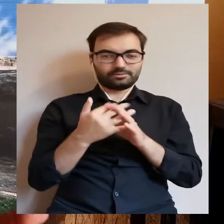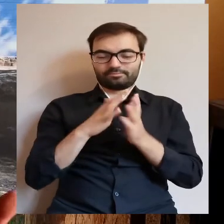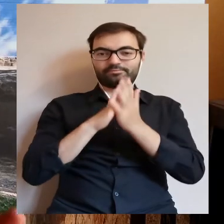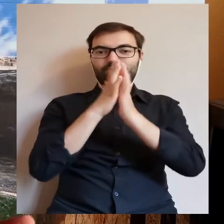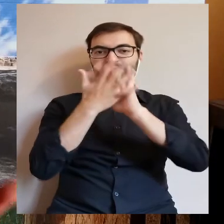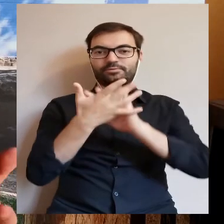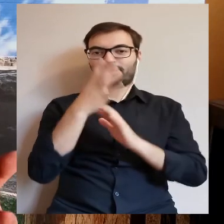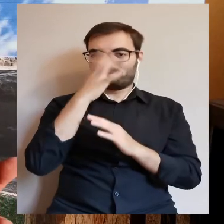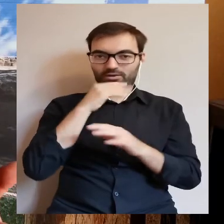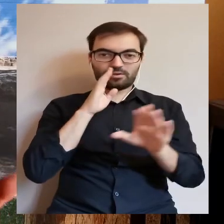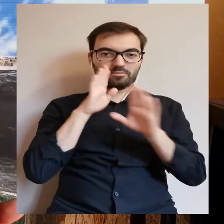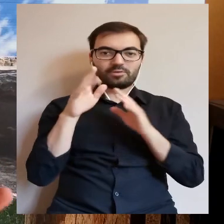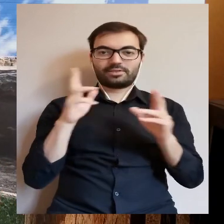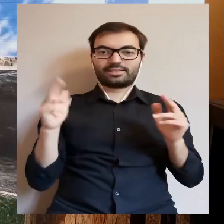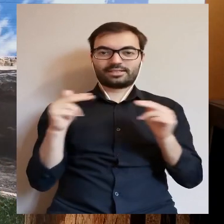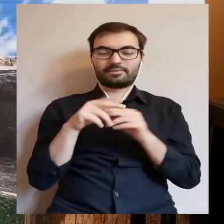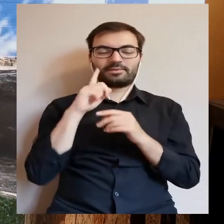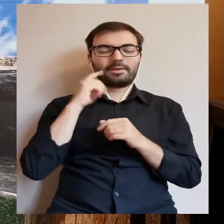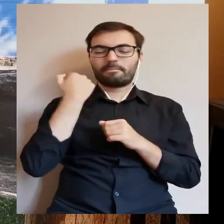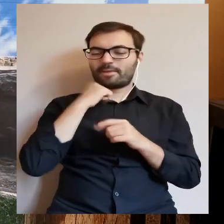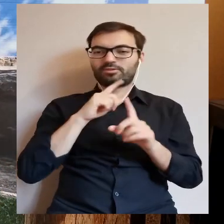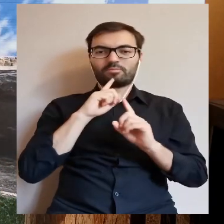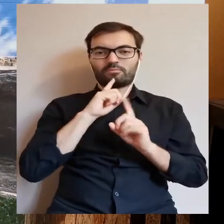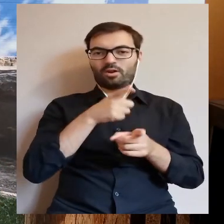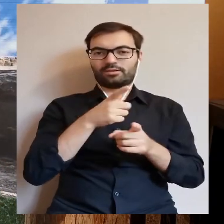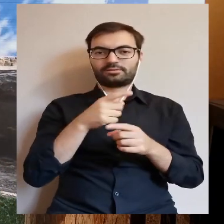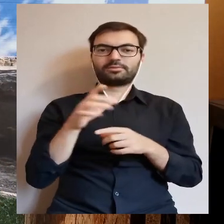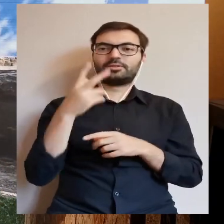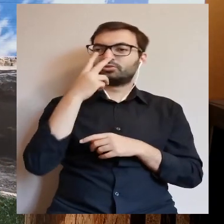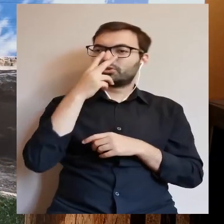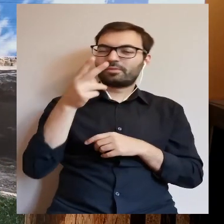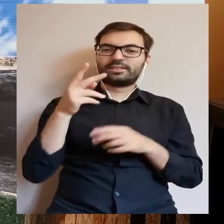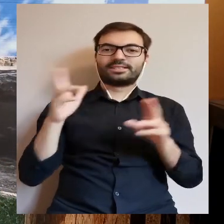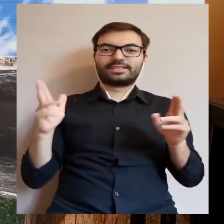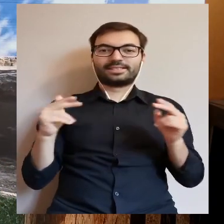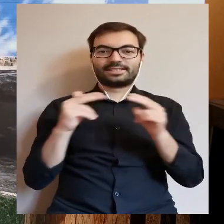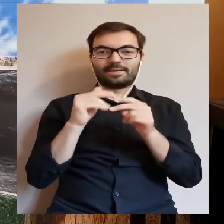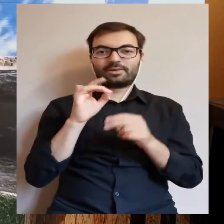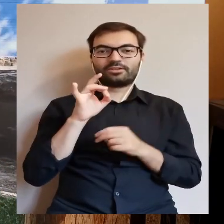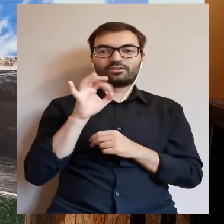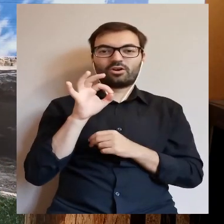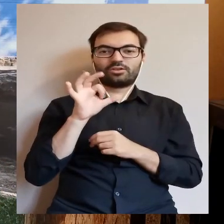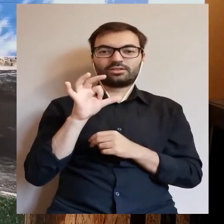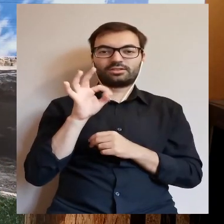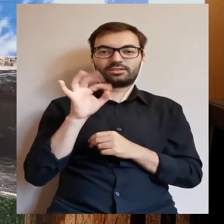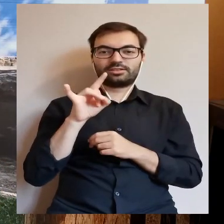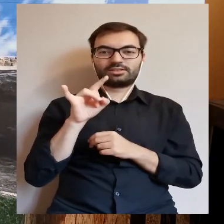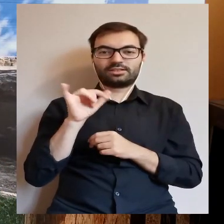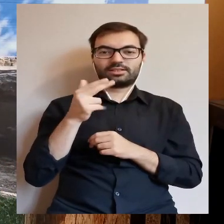jak zamek. Zresztą bardzo Państwu polecam, żeby przyjrzeć się zamkowi w Gostyninie